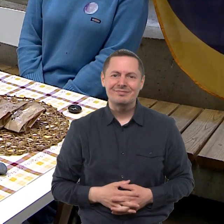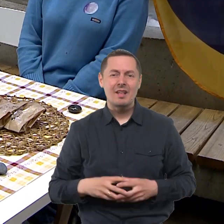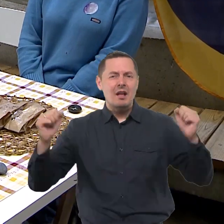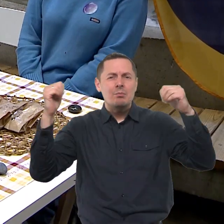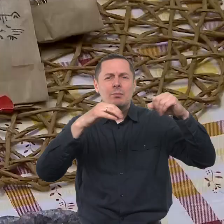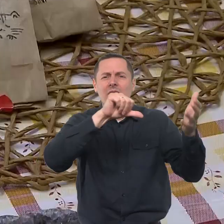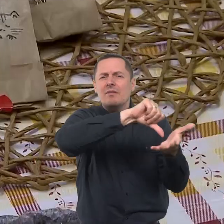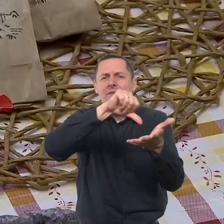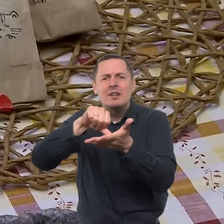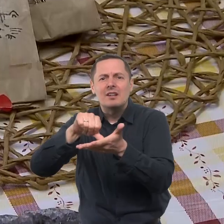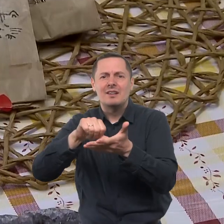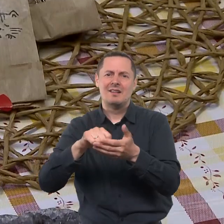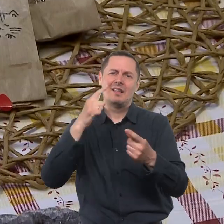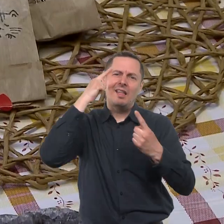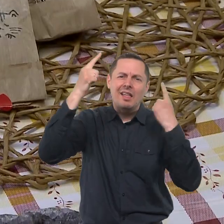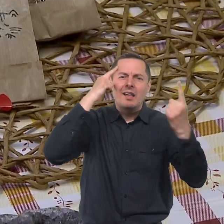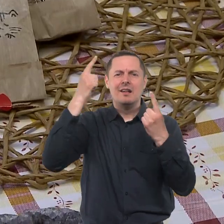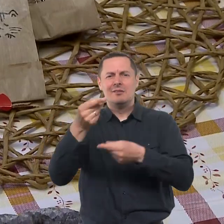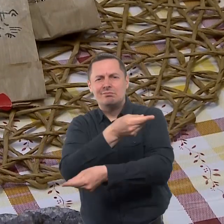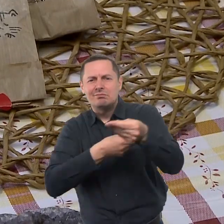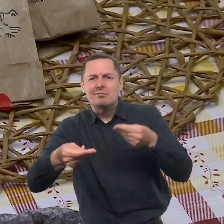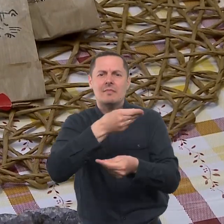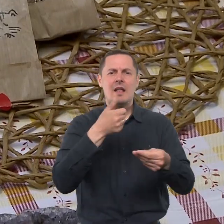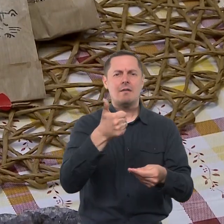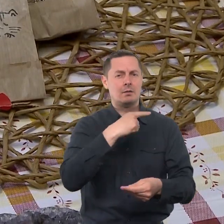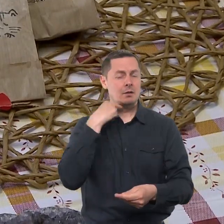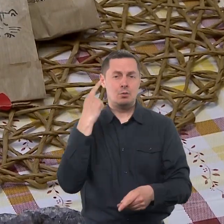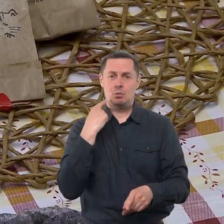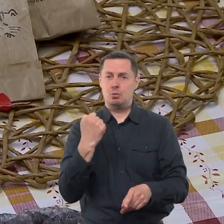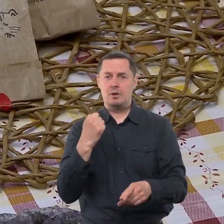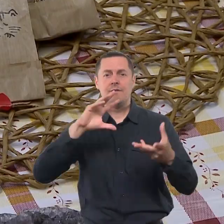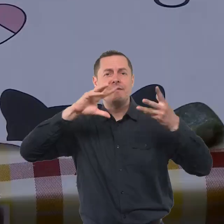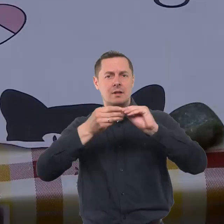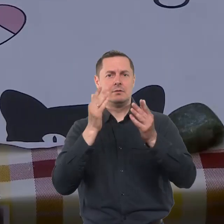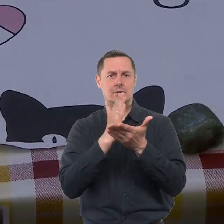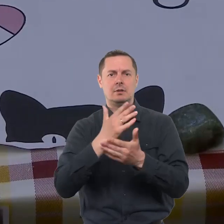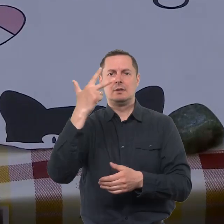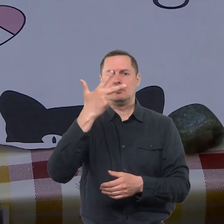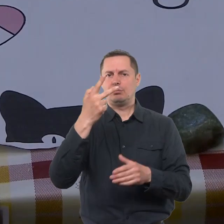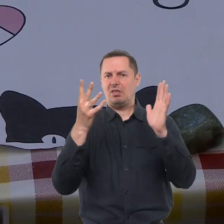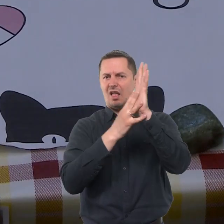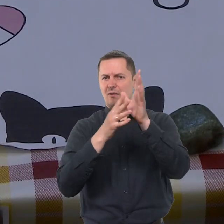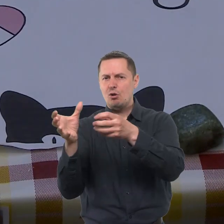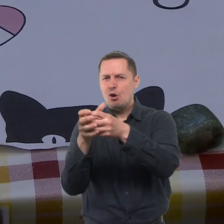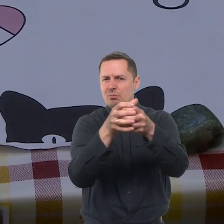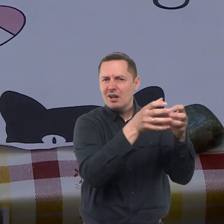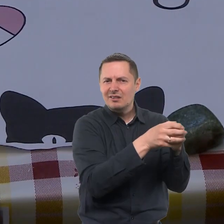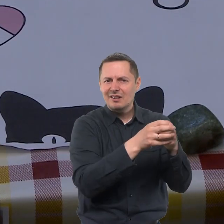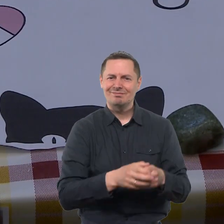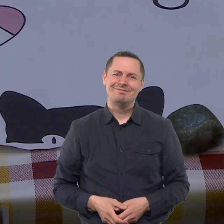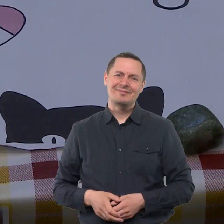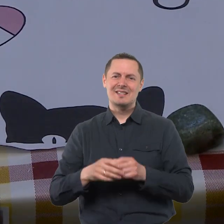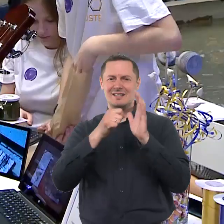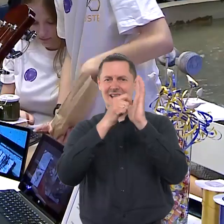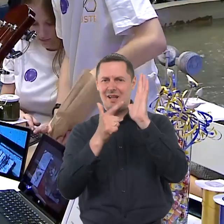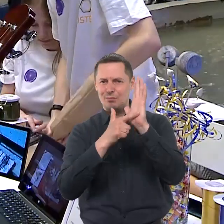norinčių pasidžiaugti tikrai netruko. Tai yra 39 komandos, atstovauja 17 mokyklų įvairių,